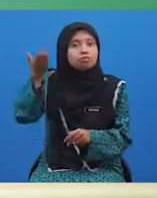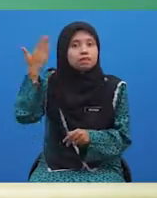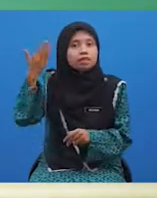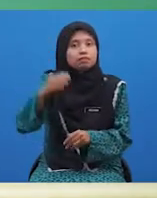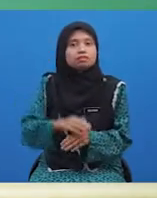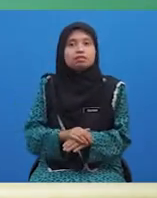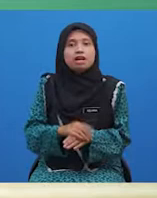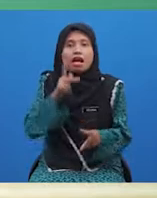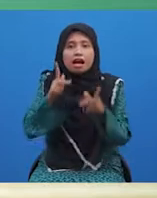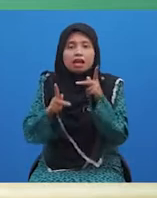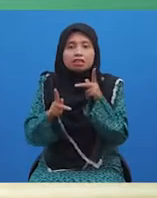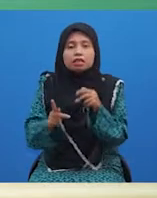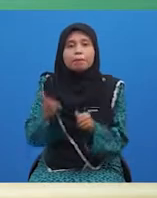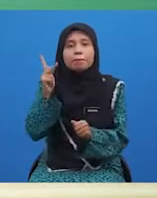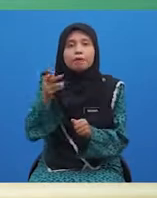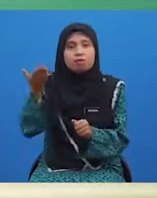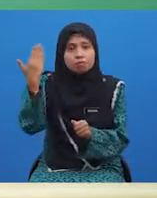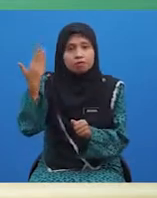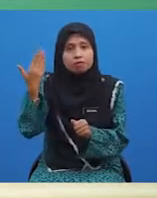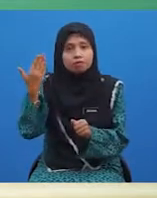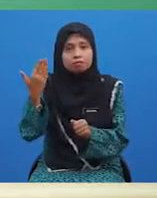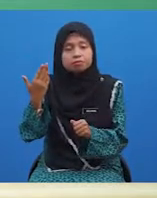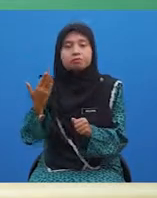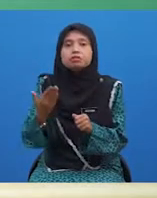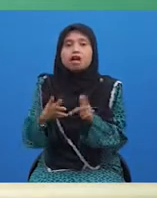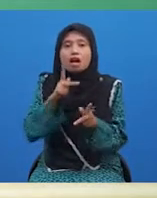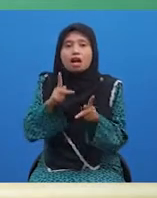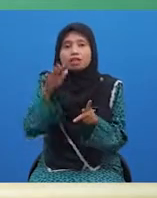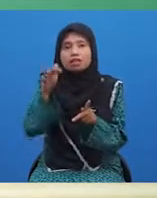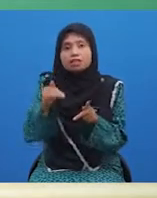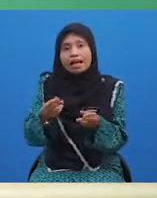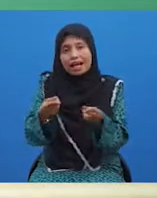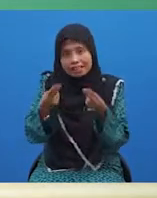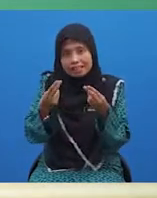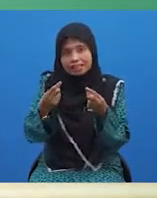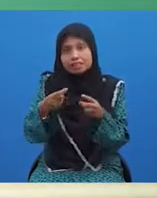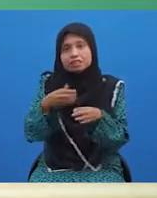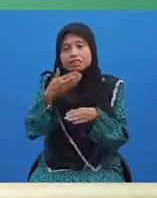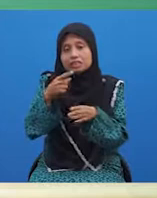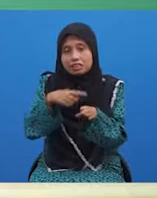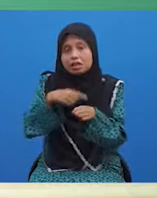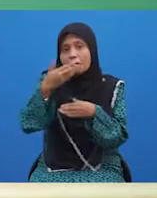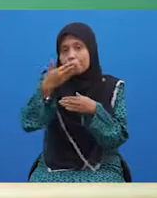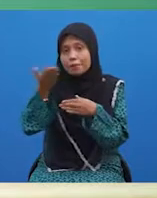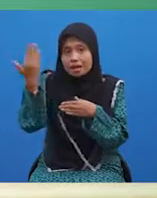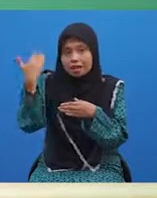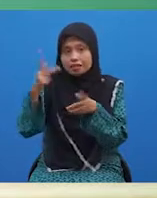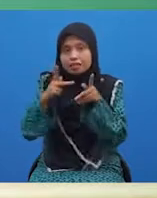belakang. Kata penguat belakang ialah kata yang hadir di belakang kata